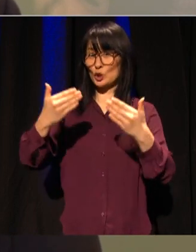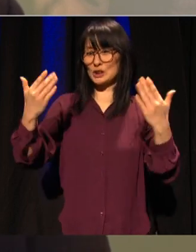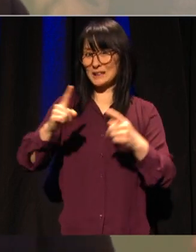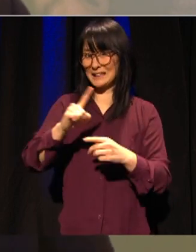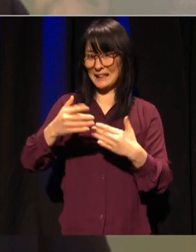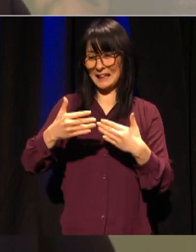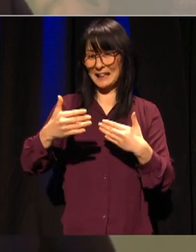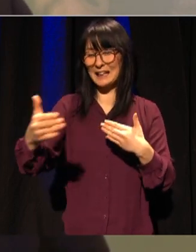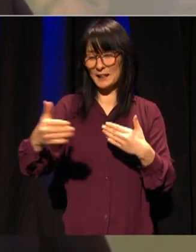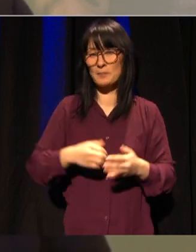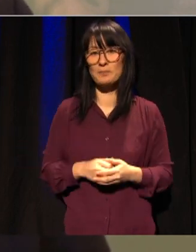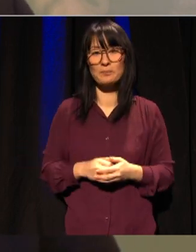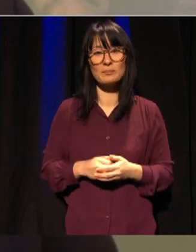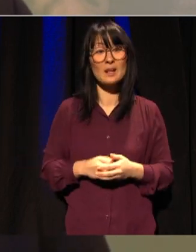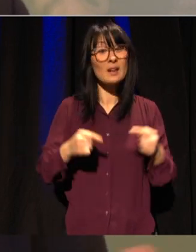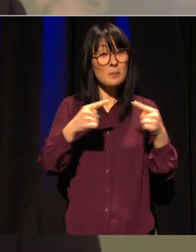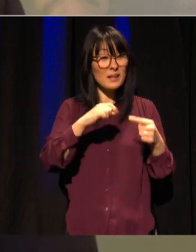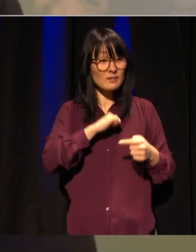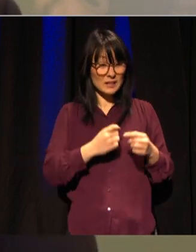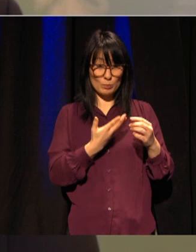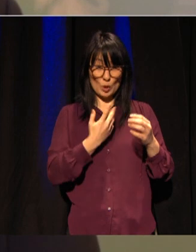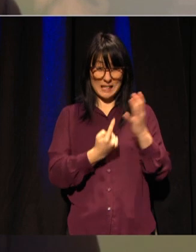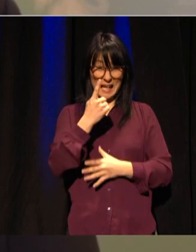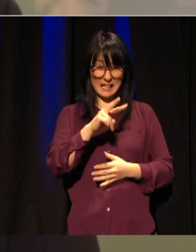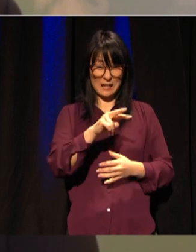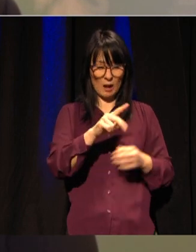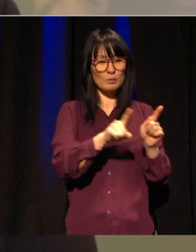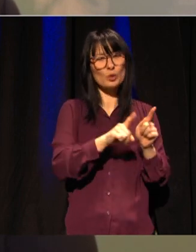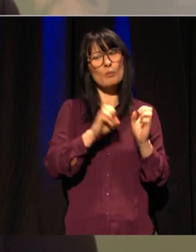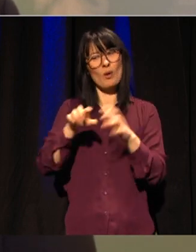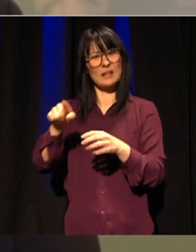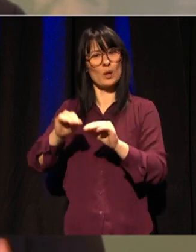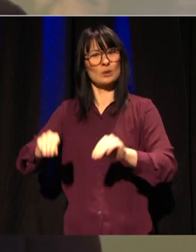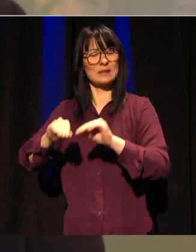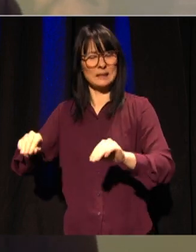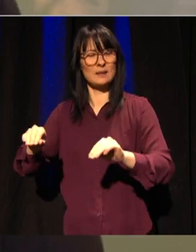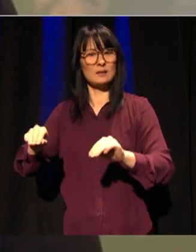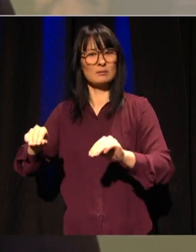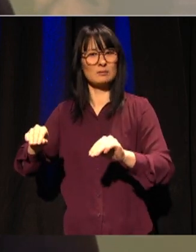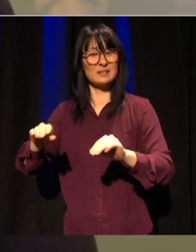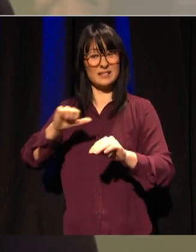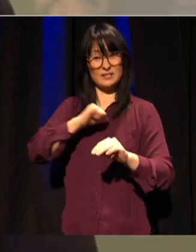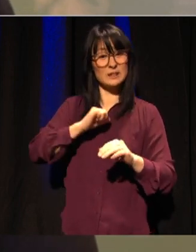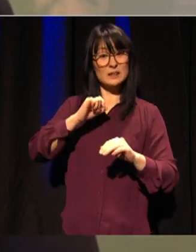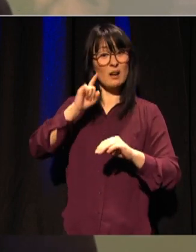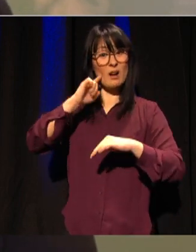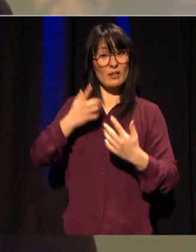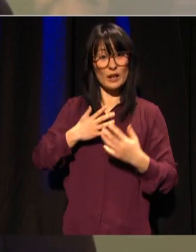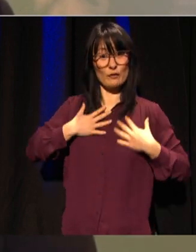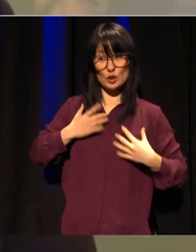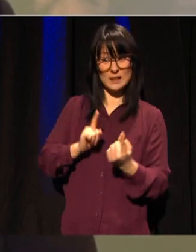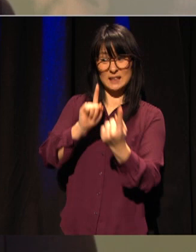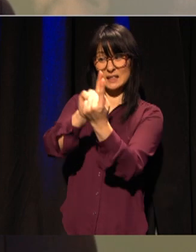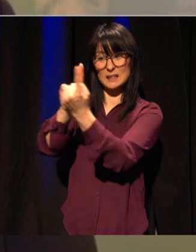Når det meste skjer digitalt skjer det selvfølgelig noe med undervisningen Vi mister noe når vi ikke møtes